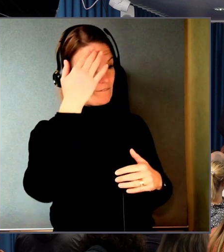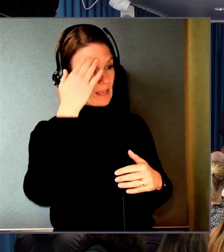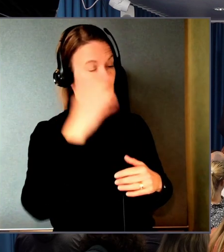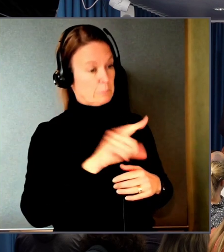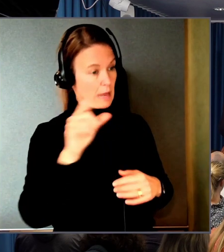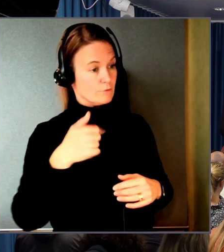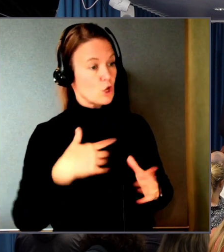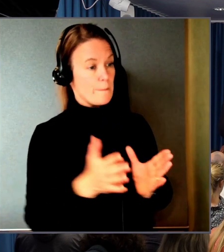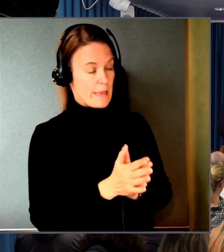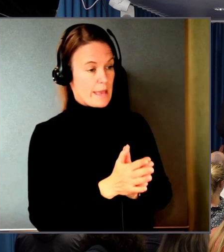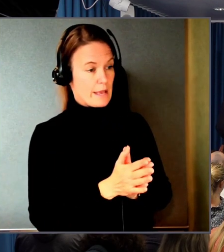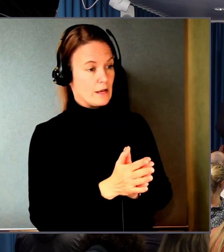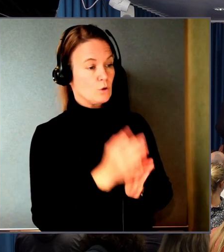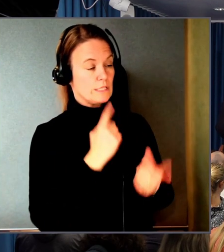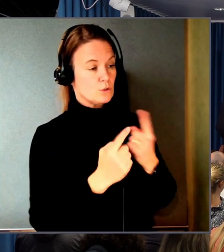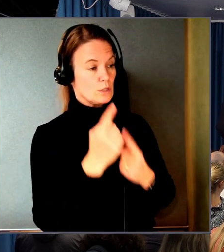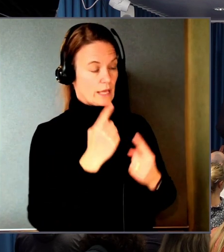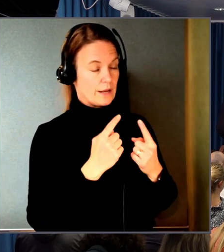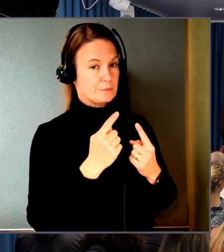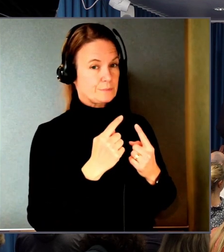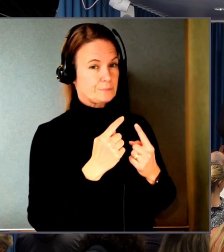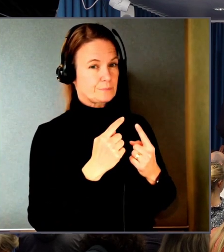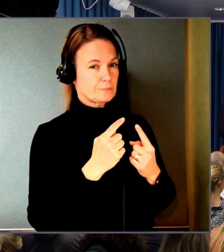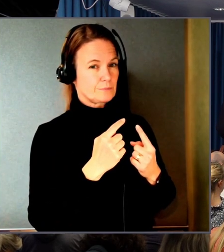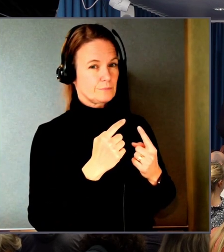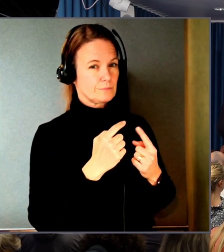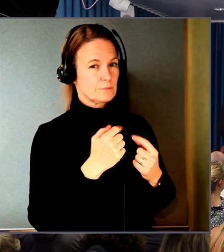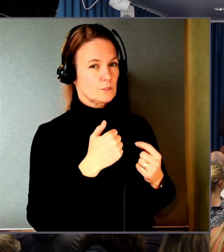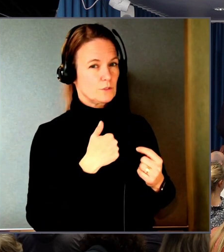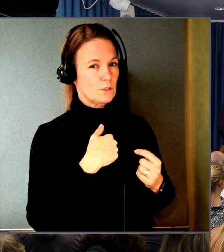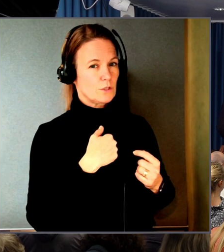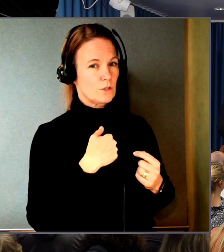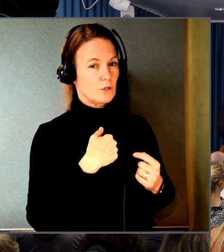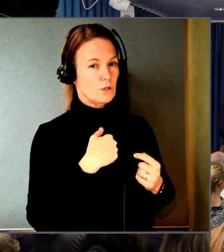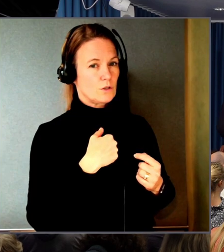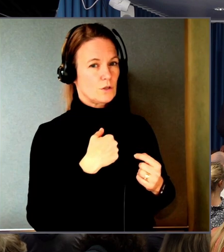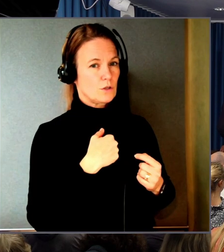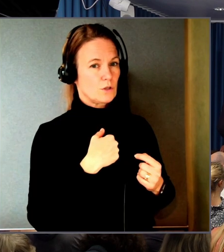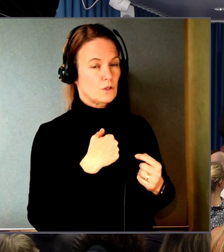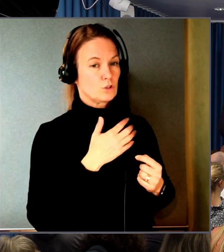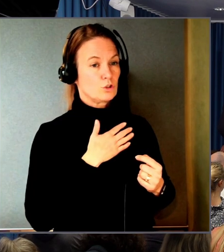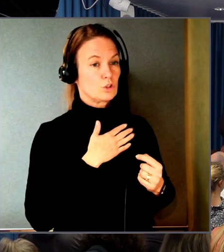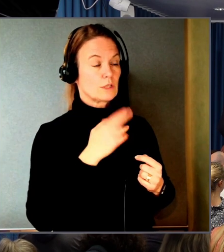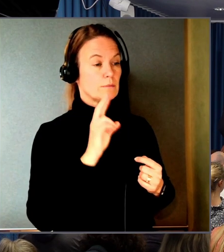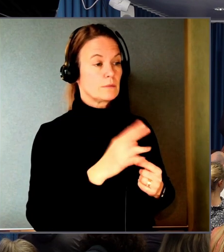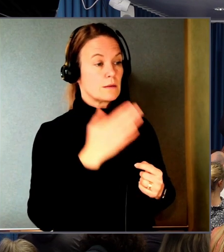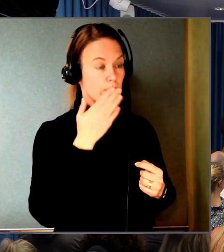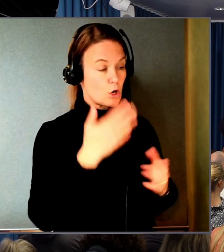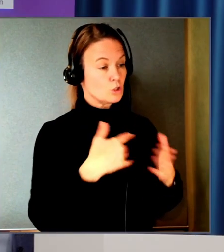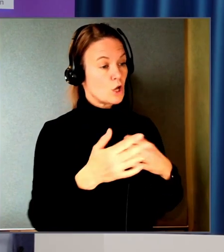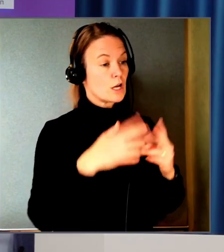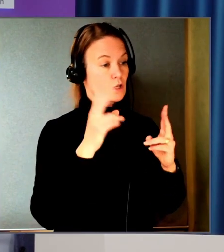och har fört diskussioner och så. Jag tycker ju att det är väldigt bra att göra den typen av